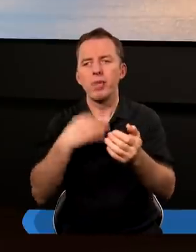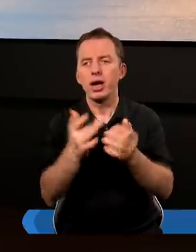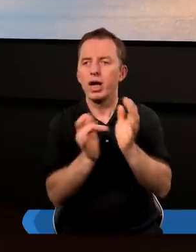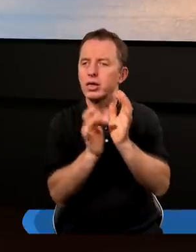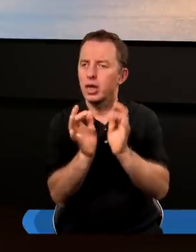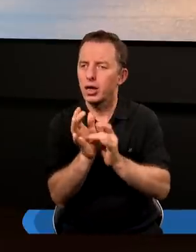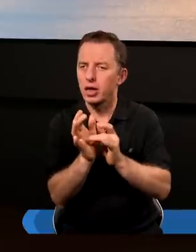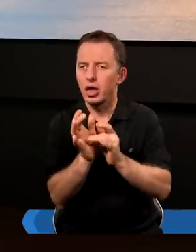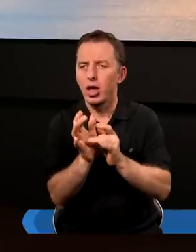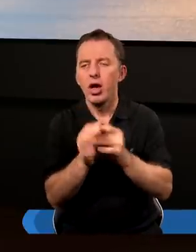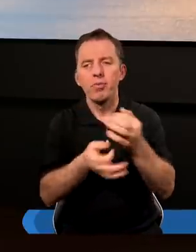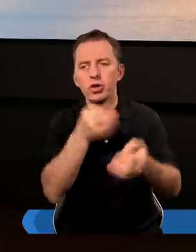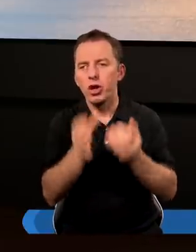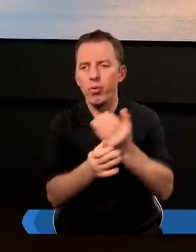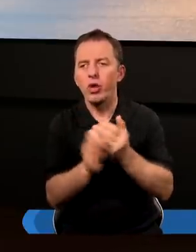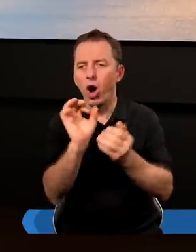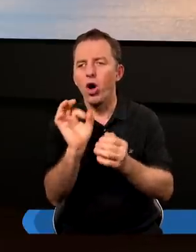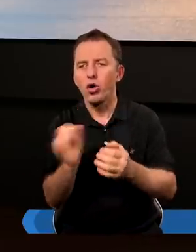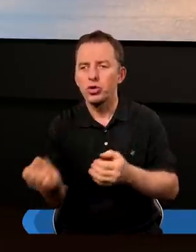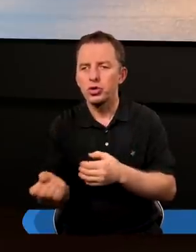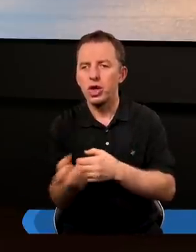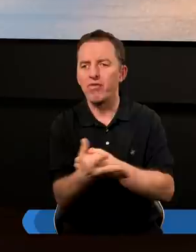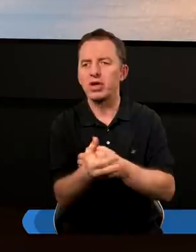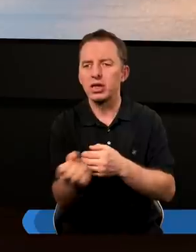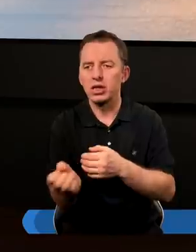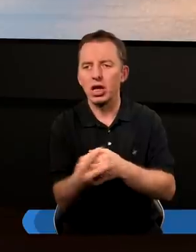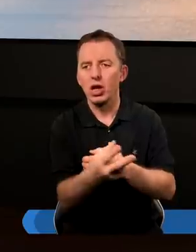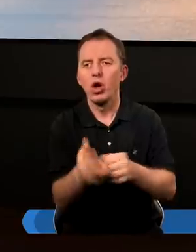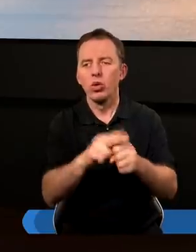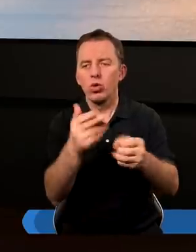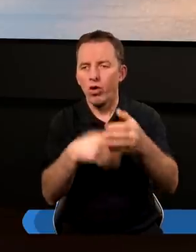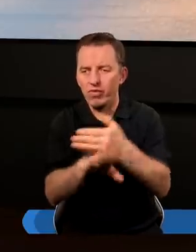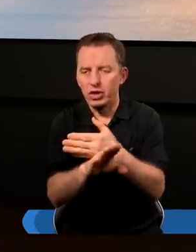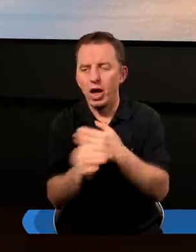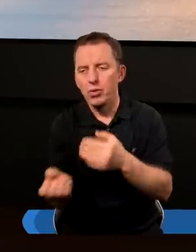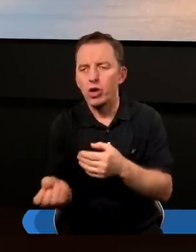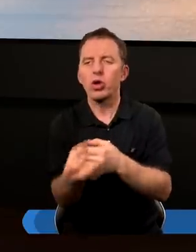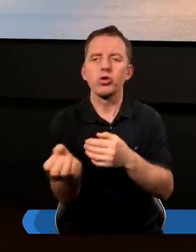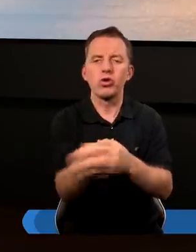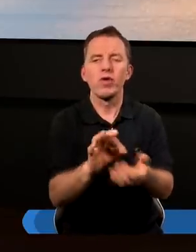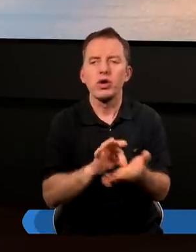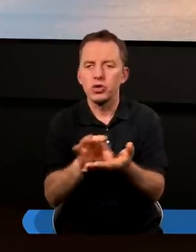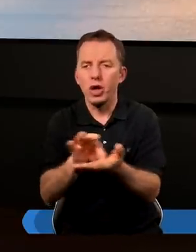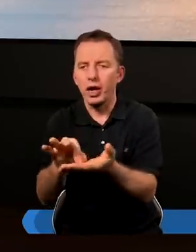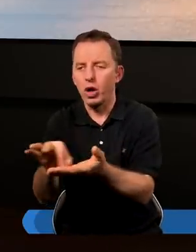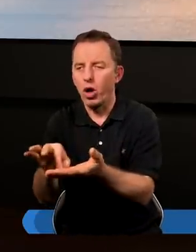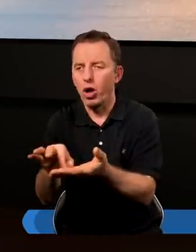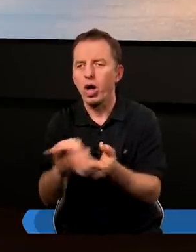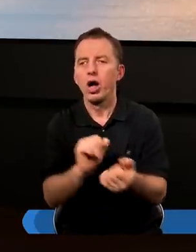przypowieść o siewcy, który wyszedł, aby rozsiewać ziarno